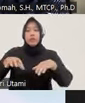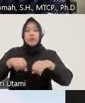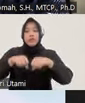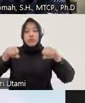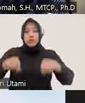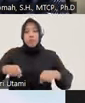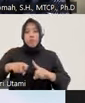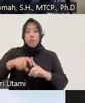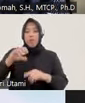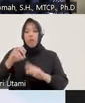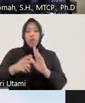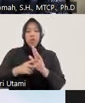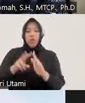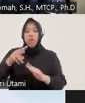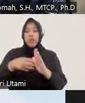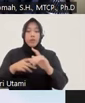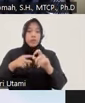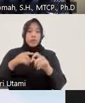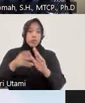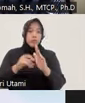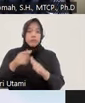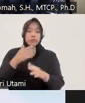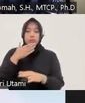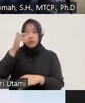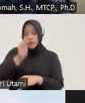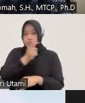saya Mbak Joanna terima kasih sekali Wassalamualaikum Wr. Wb